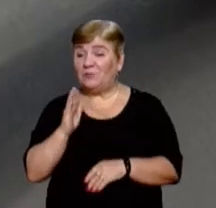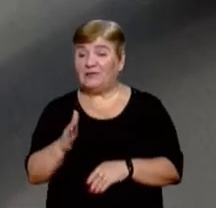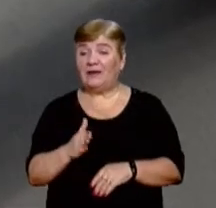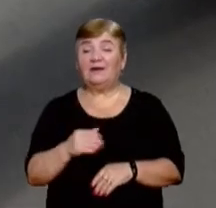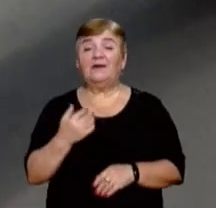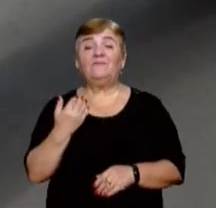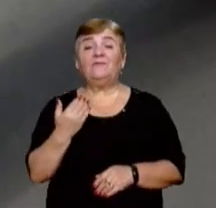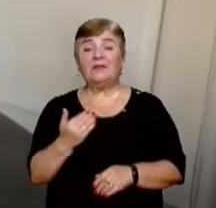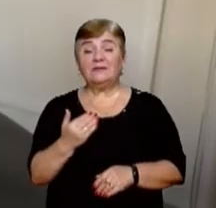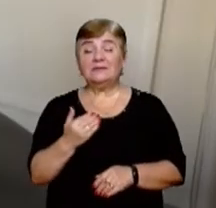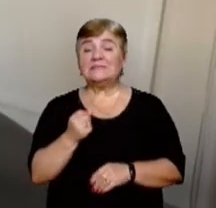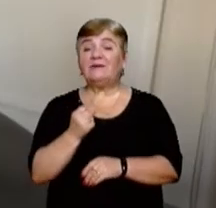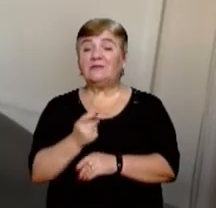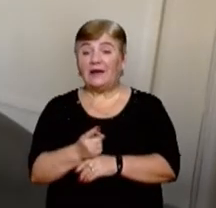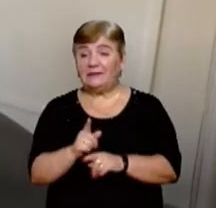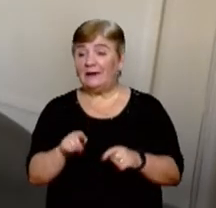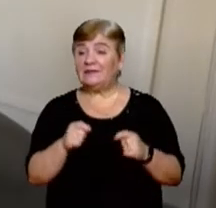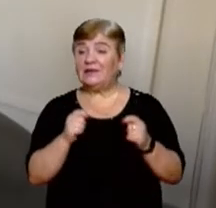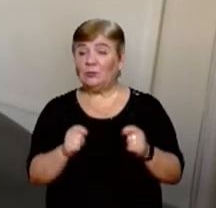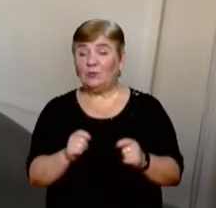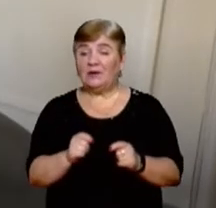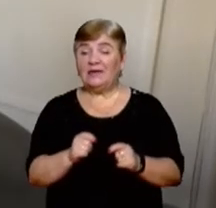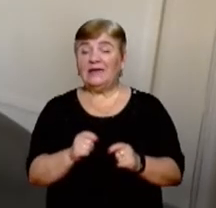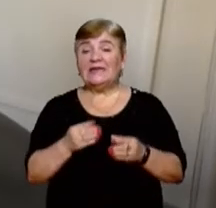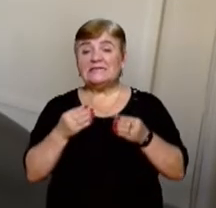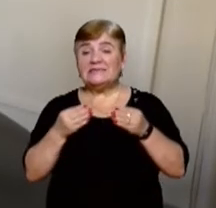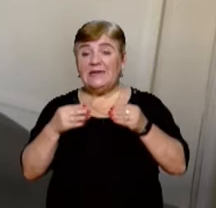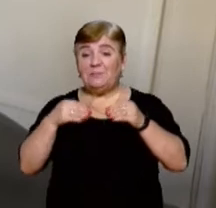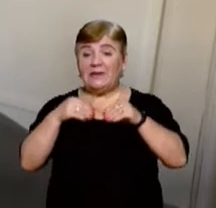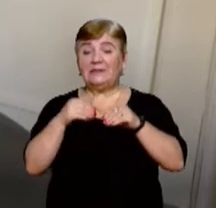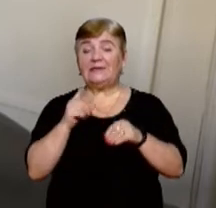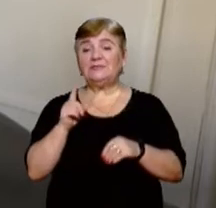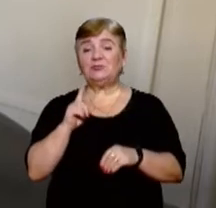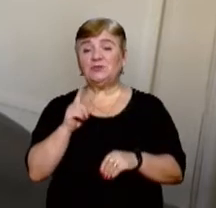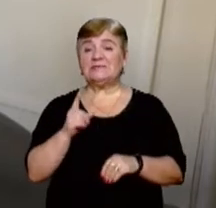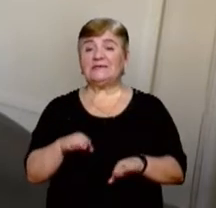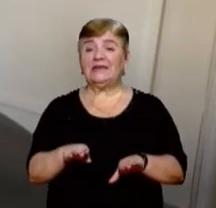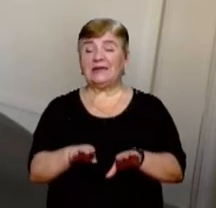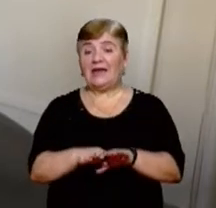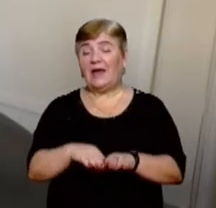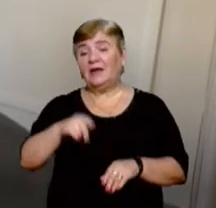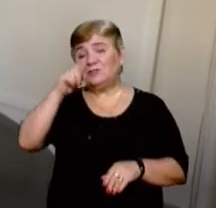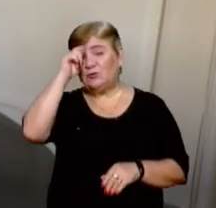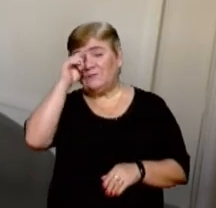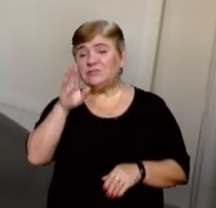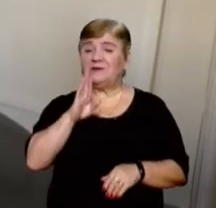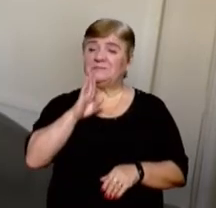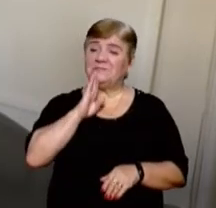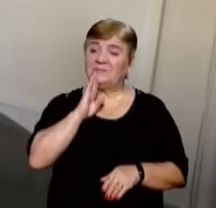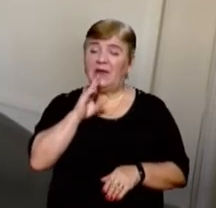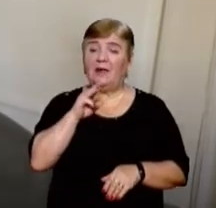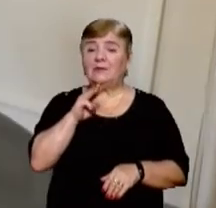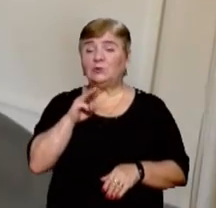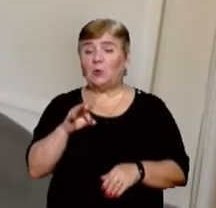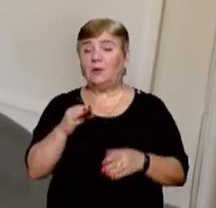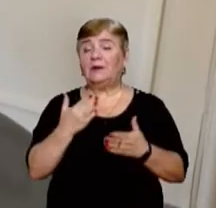Мені дають завдання, наприклад, зліпити там когось то, якоїсь то дябсіка, чоловічка. То